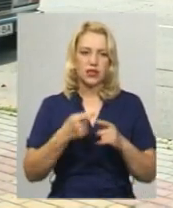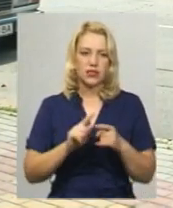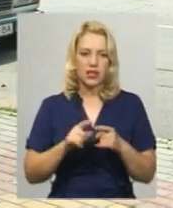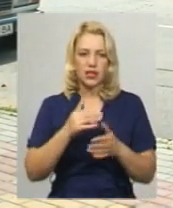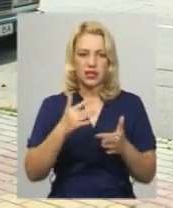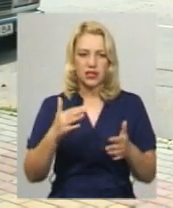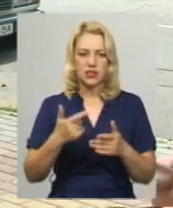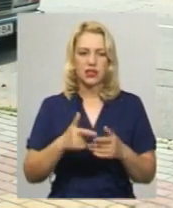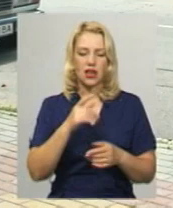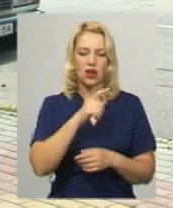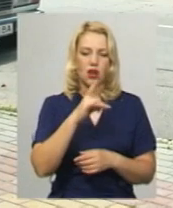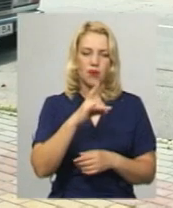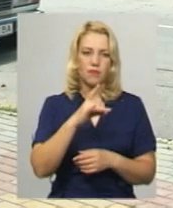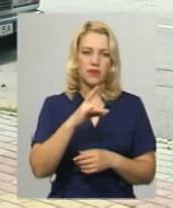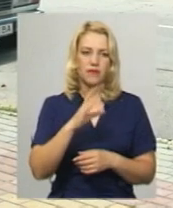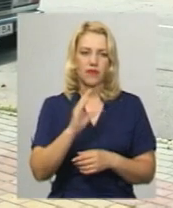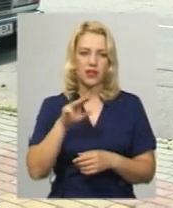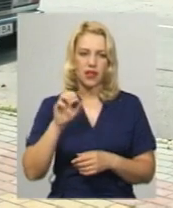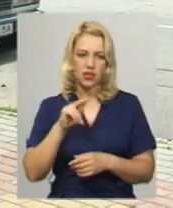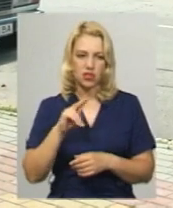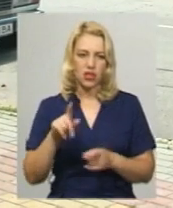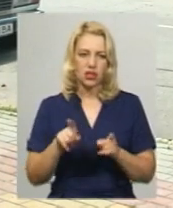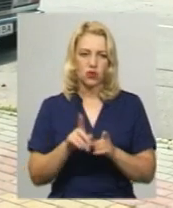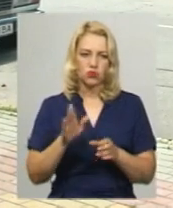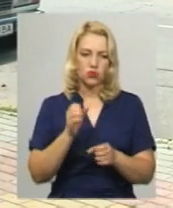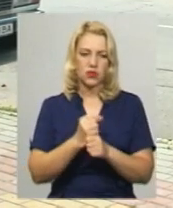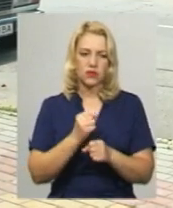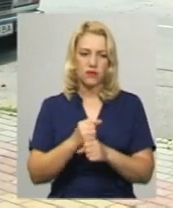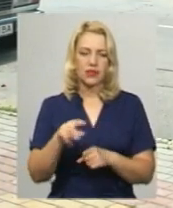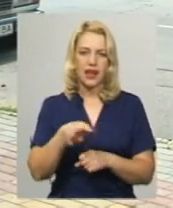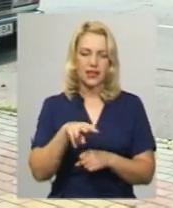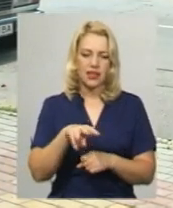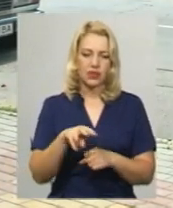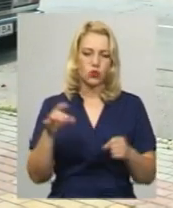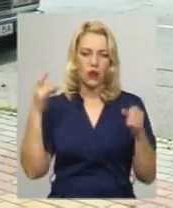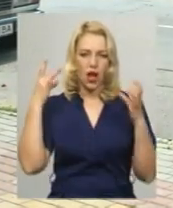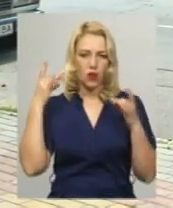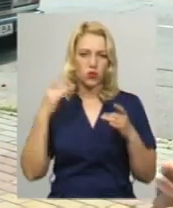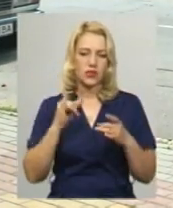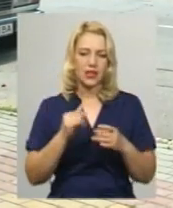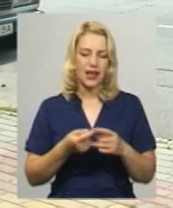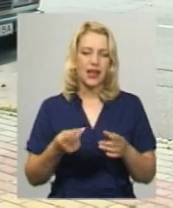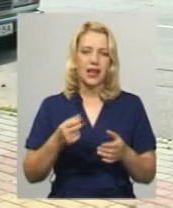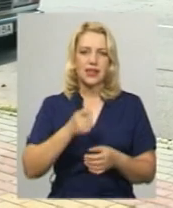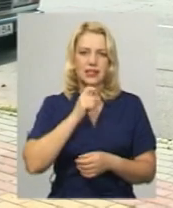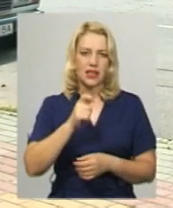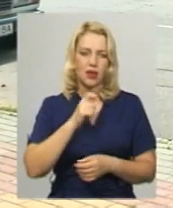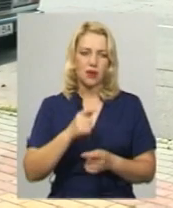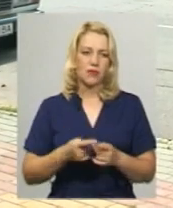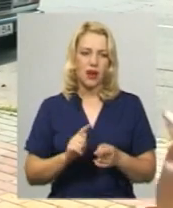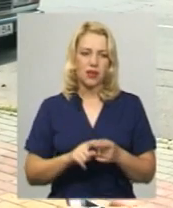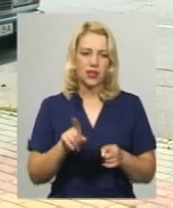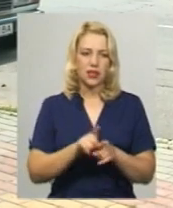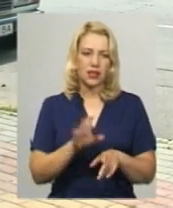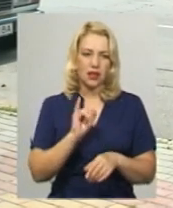-хоп-хедлайнер – хаас та рок-хедлайнер – це детач. На малій сцені у нас функціонуватиме література, акустика та стендап. Відповідно, літературний хідлайнер Марк